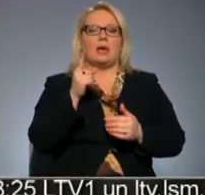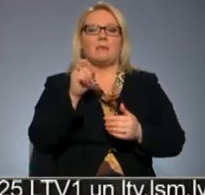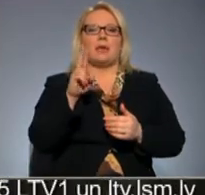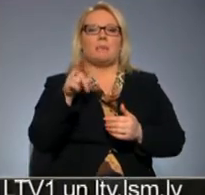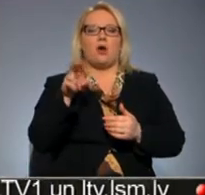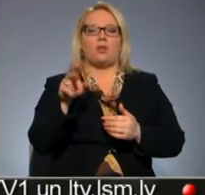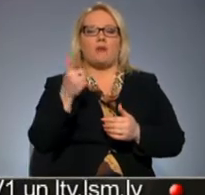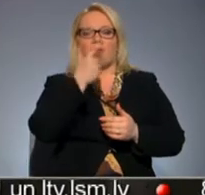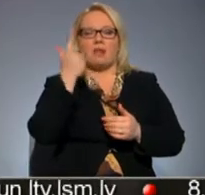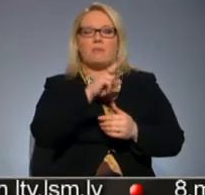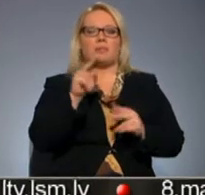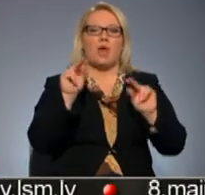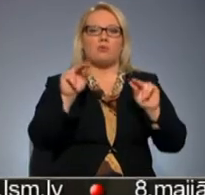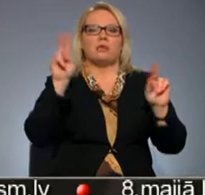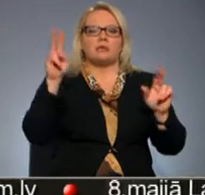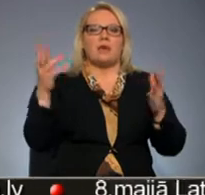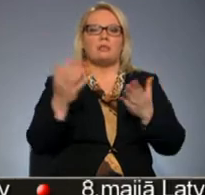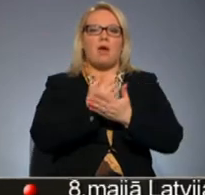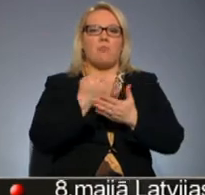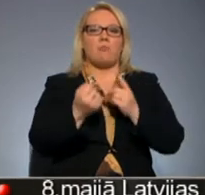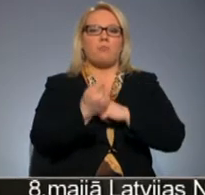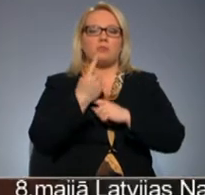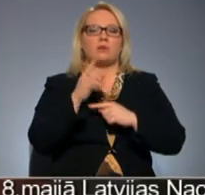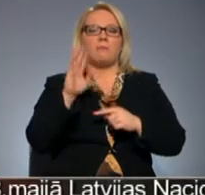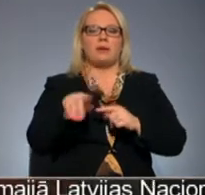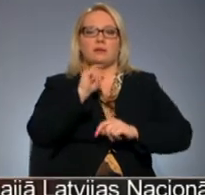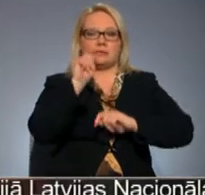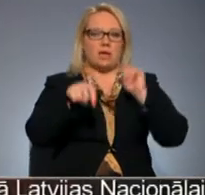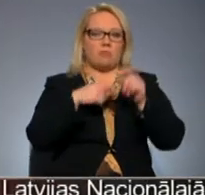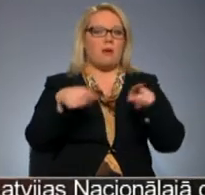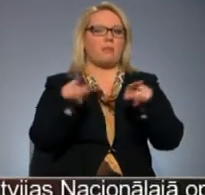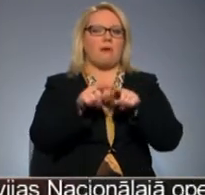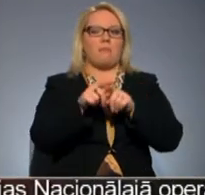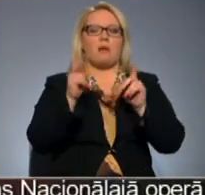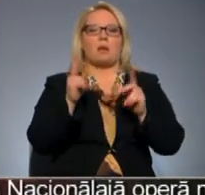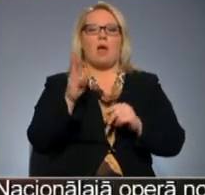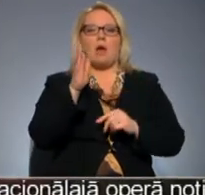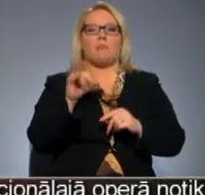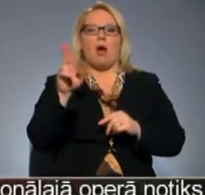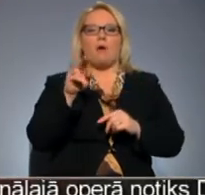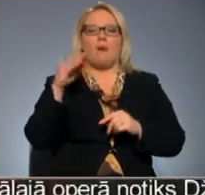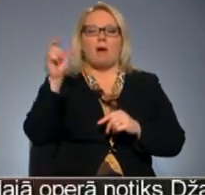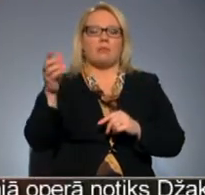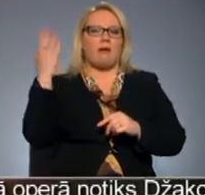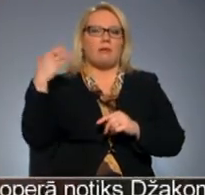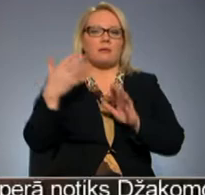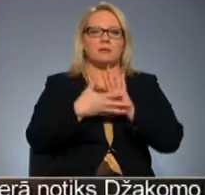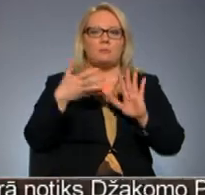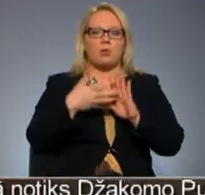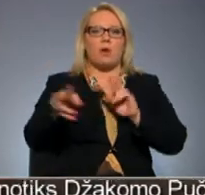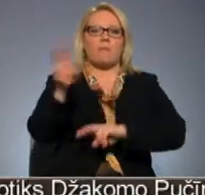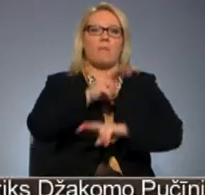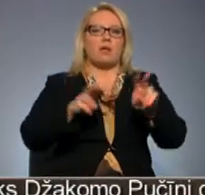filma neuzticīgie ir tapusi tieši par Kickstarter ziedojumiem, gluš tāpat kā Signe Baumane savulaikto izmantoja